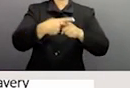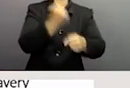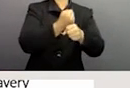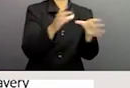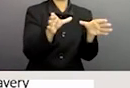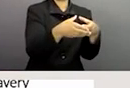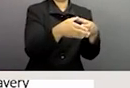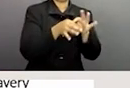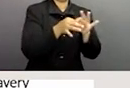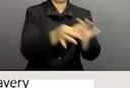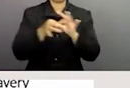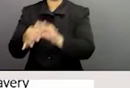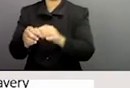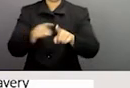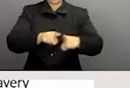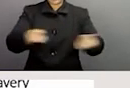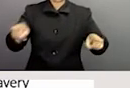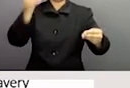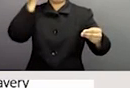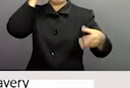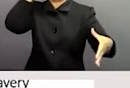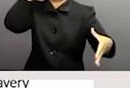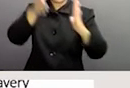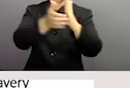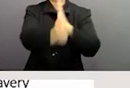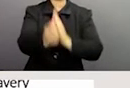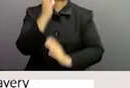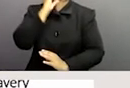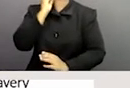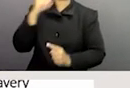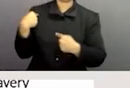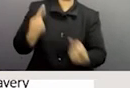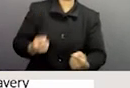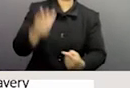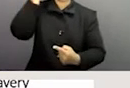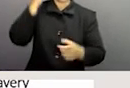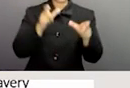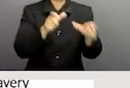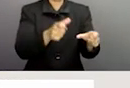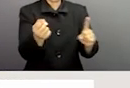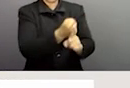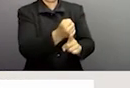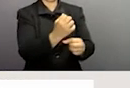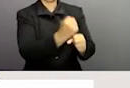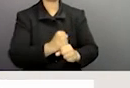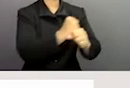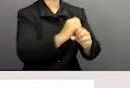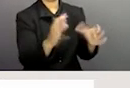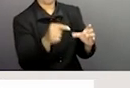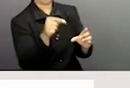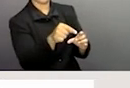syndicat pour pouvoir justement faire de sorte qu'il y plus d'expertise de l'expérience en ce qui concerne la protection des victimes